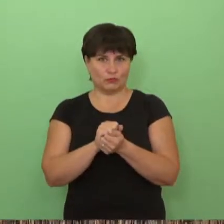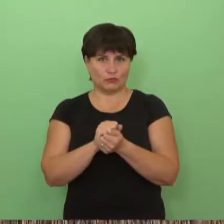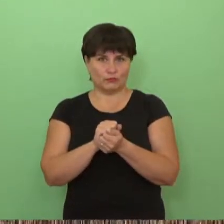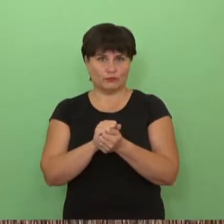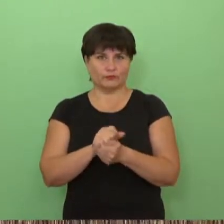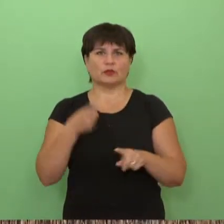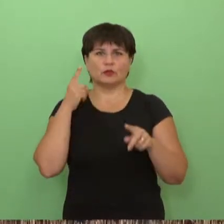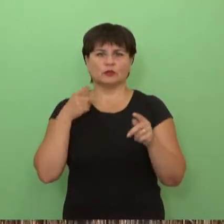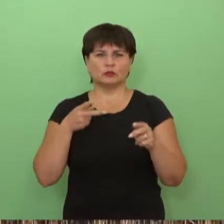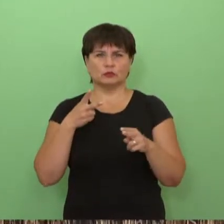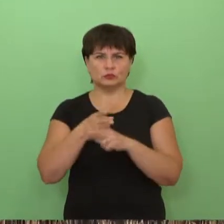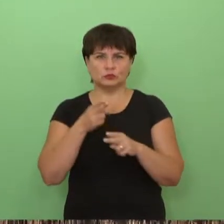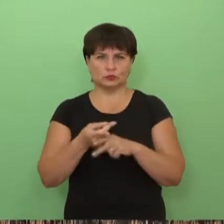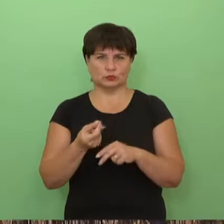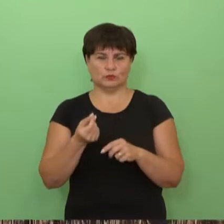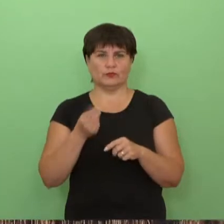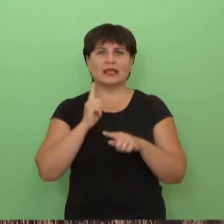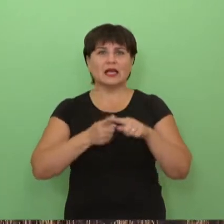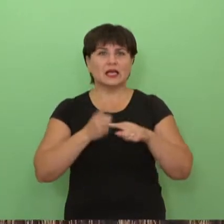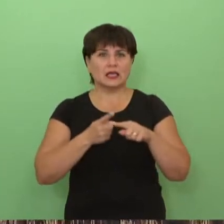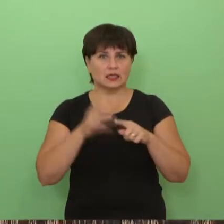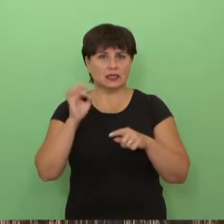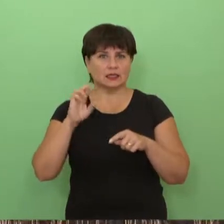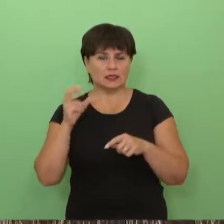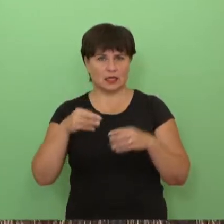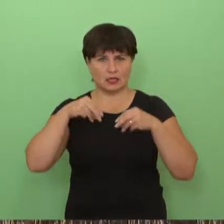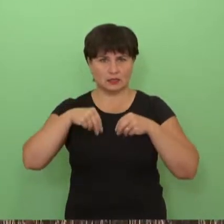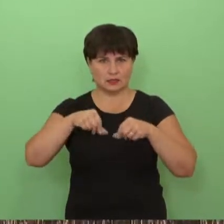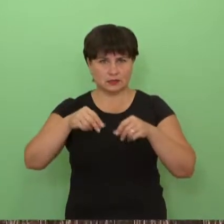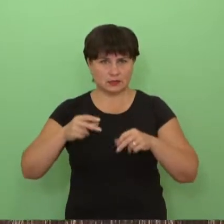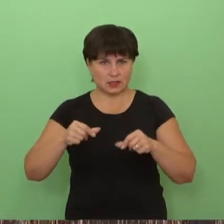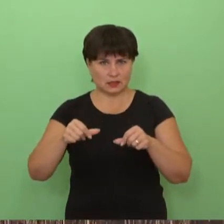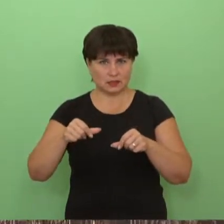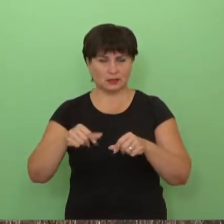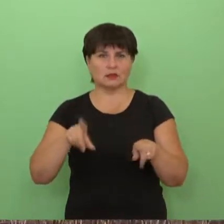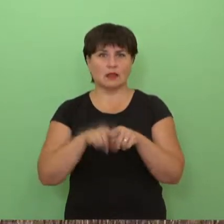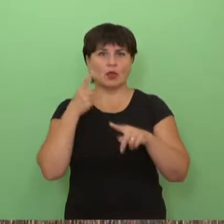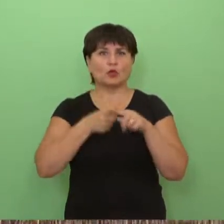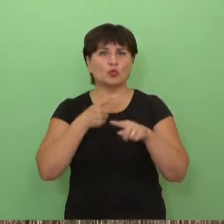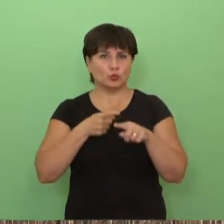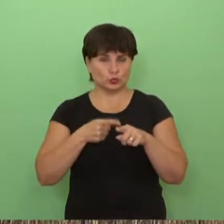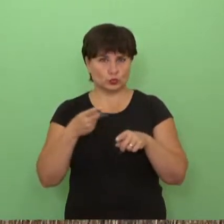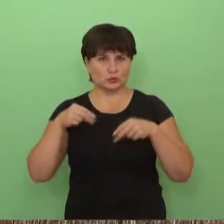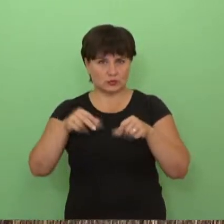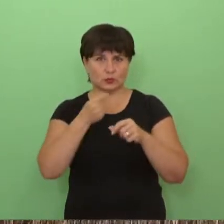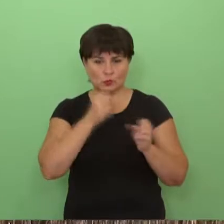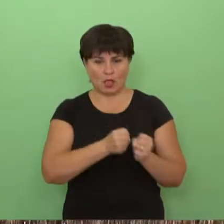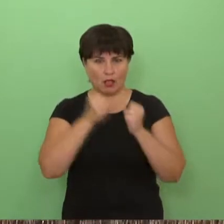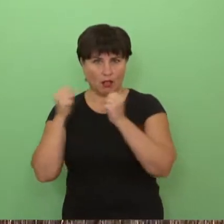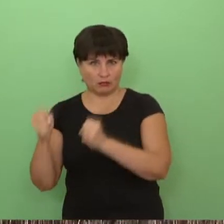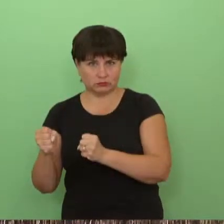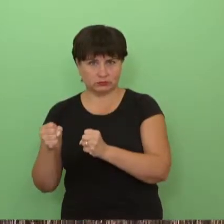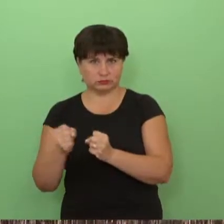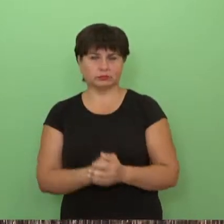grįkių sėjimą, kukurūzų sėjė, jinai šiek tiek atsidėjo. Ir pasėlis atrodi tikrai